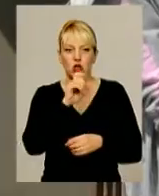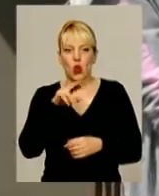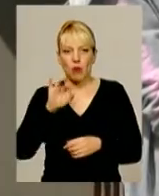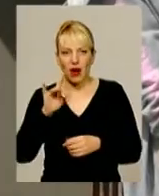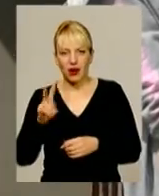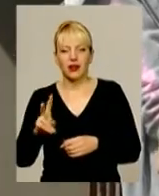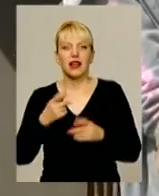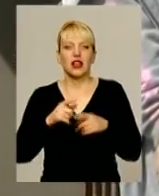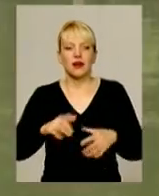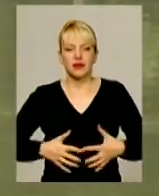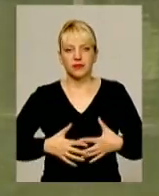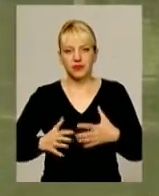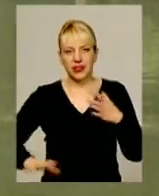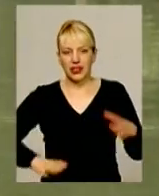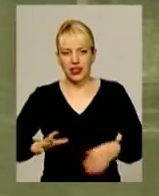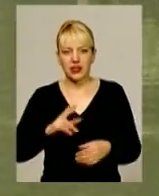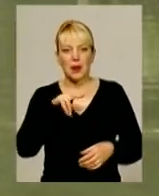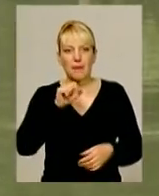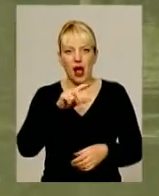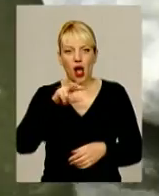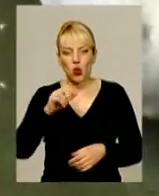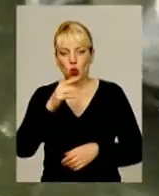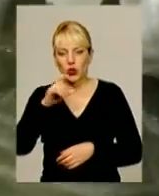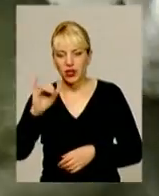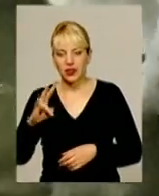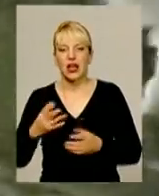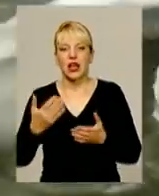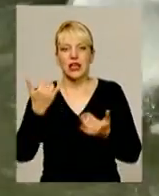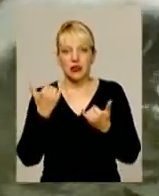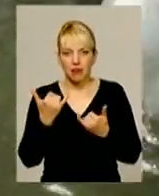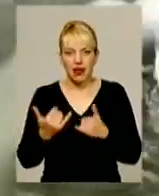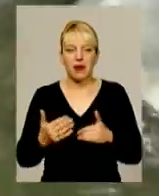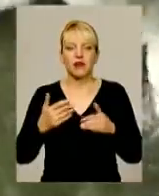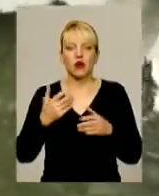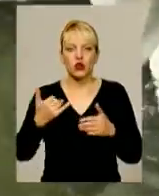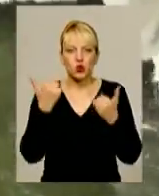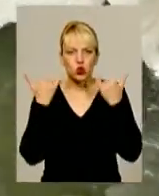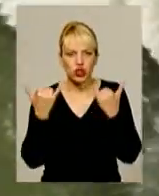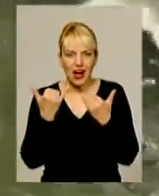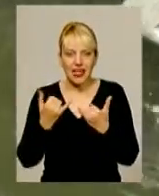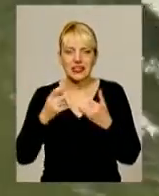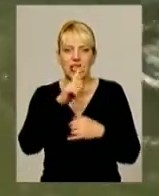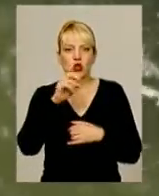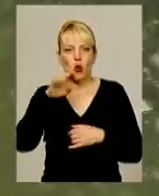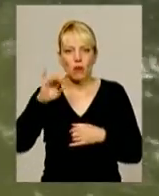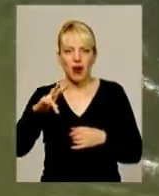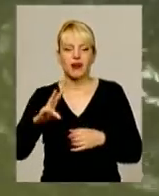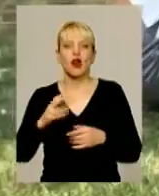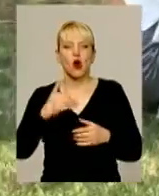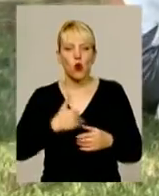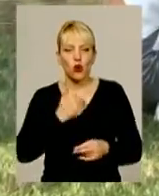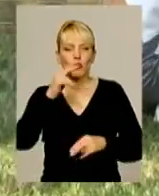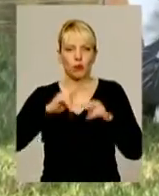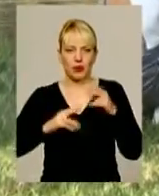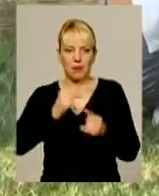Сучасний, великий зоопарк зголосився побудувати місцевий підприємець. Питання тепер лише в тому, де він розташується. За словами